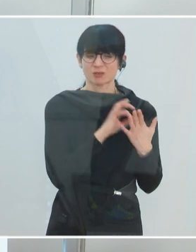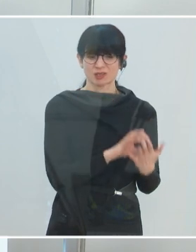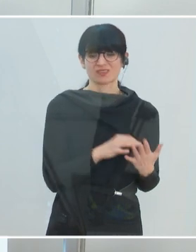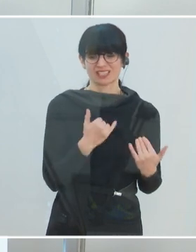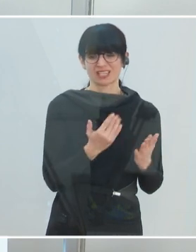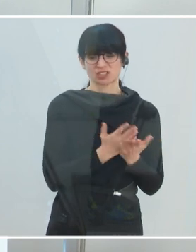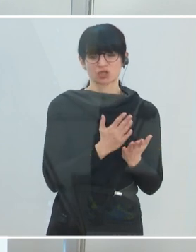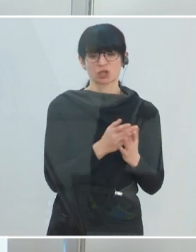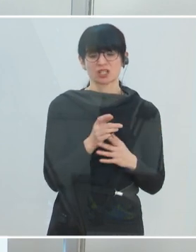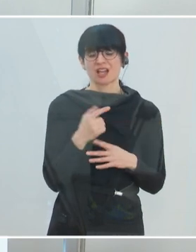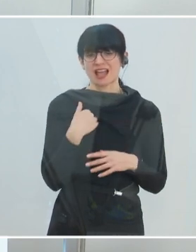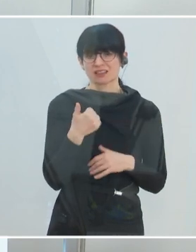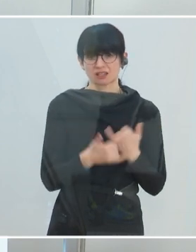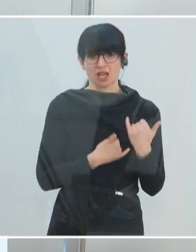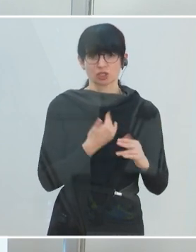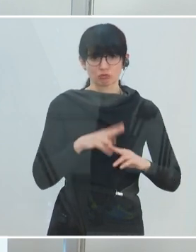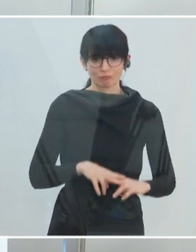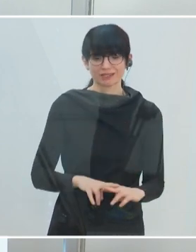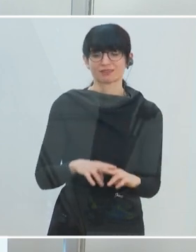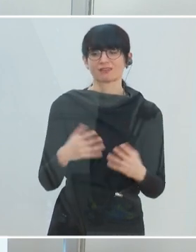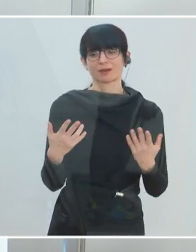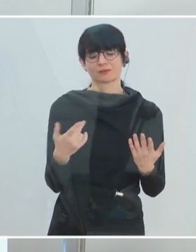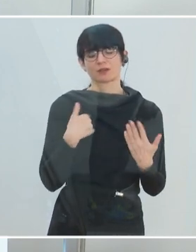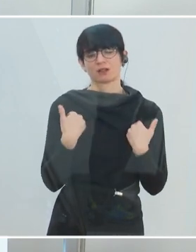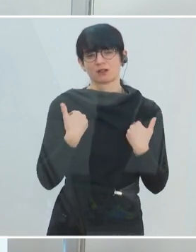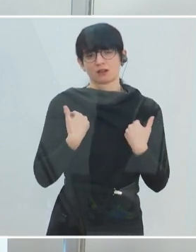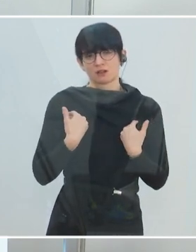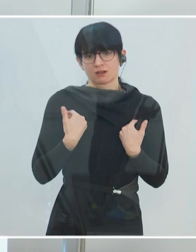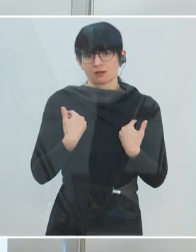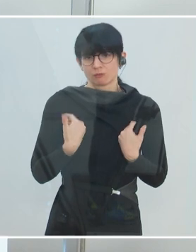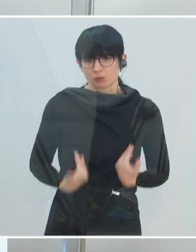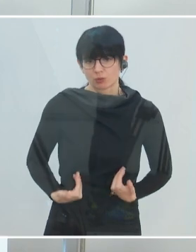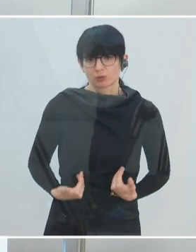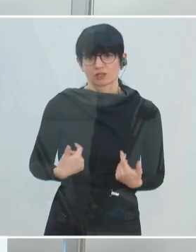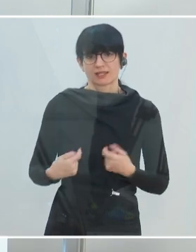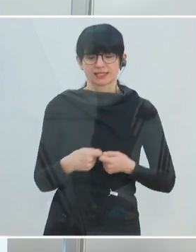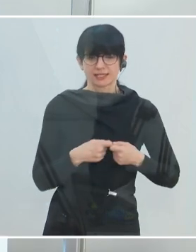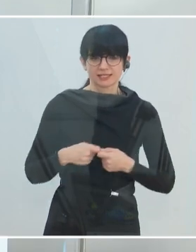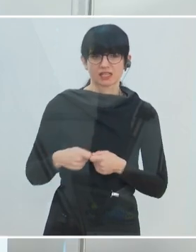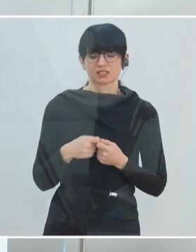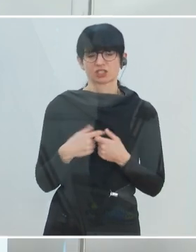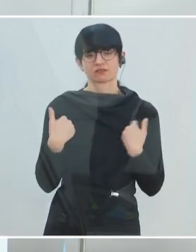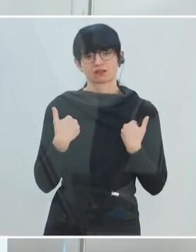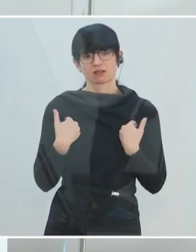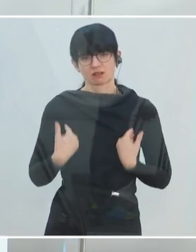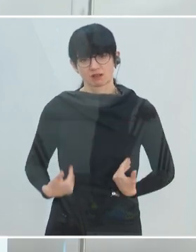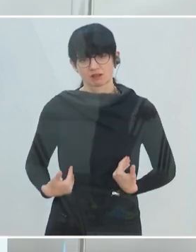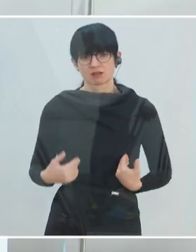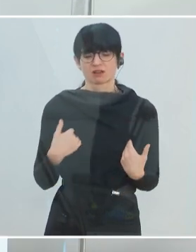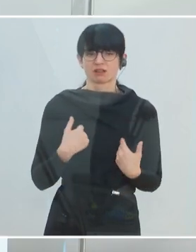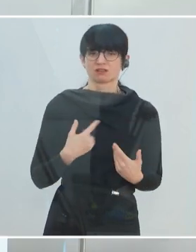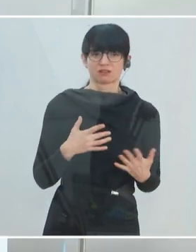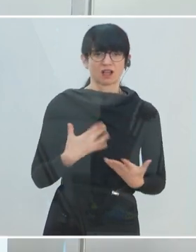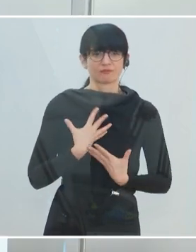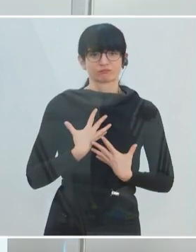Monaten, nach zwölf Monaten, merken wir eine Art von Müdigkeit in unserer Gesellschaft. Wir merken, dass Teile erschöpft